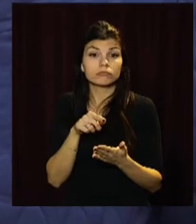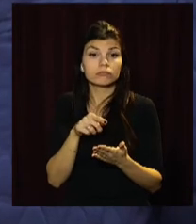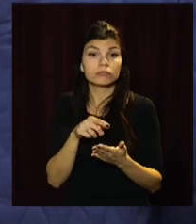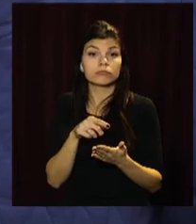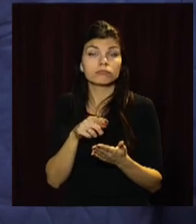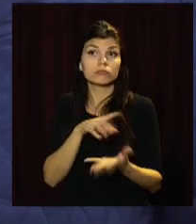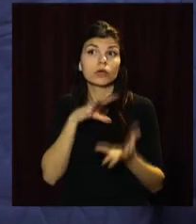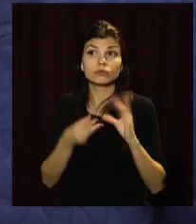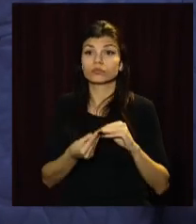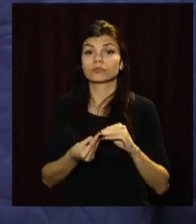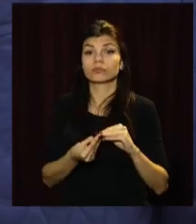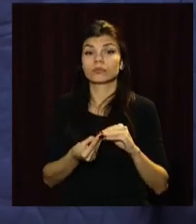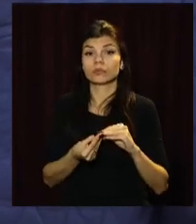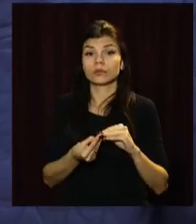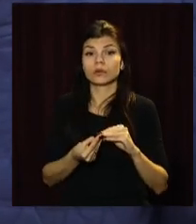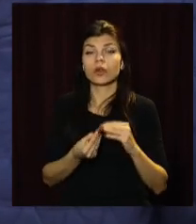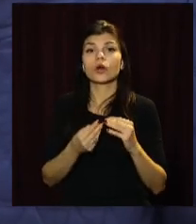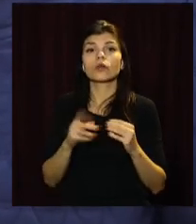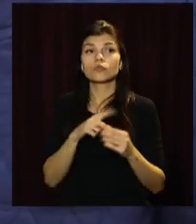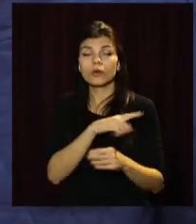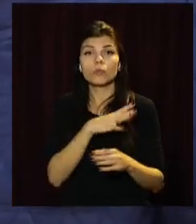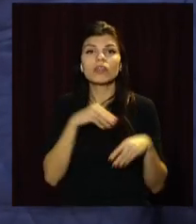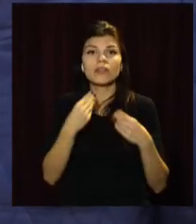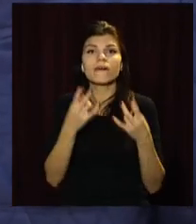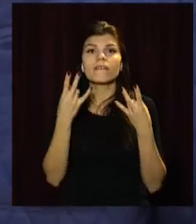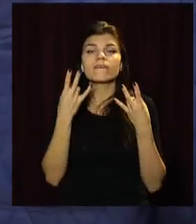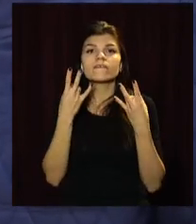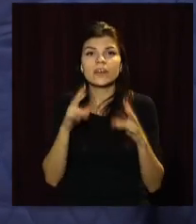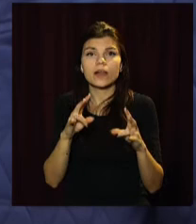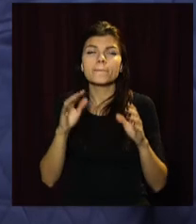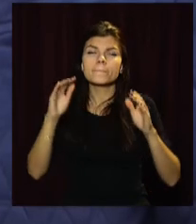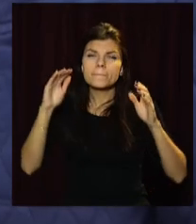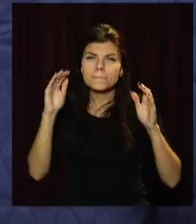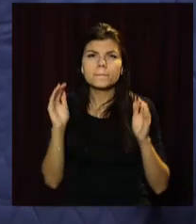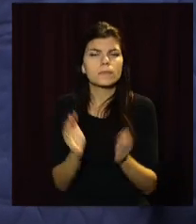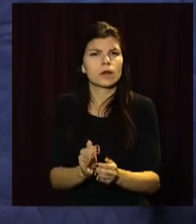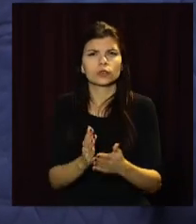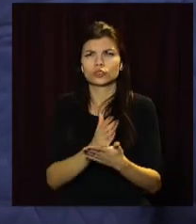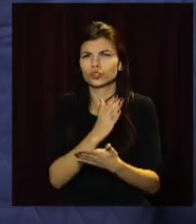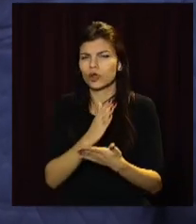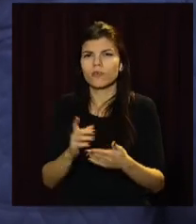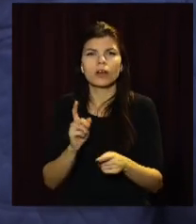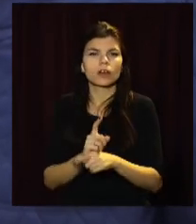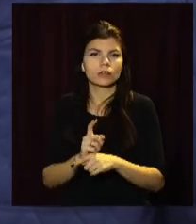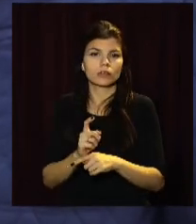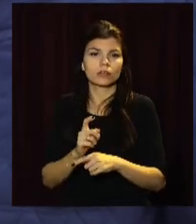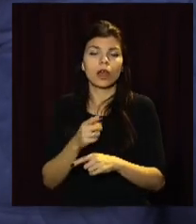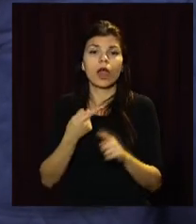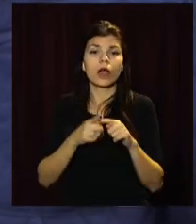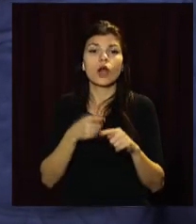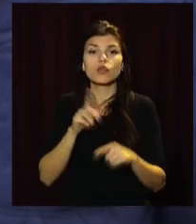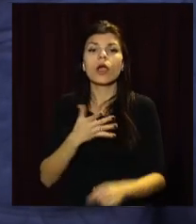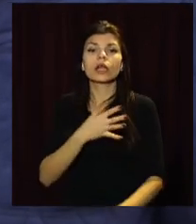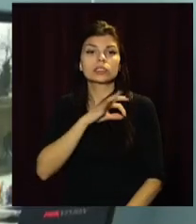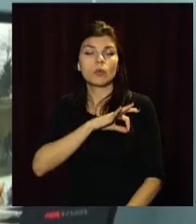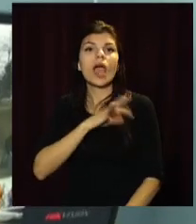співпризнаним нормам, тобто 30 міліграм на метр кубічний, тобто виброси. Це ті параметри, які використовуються в